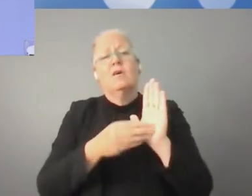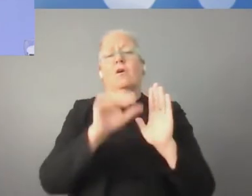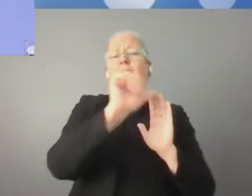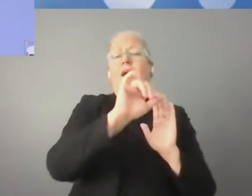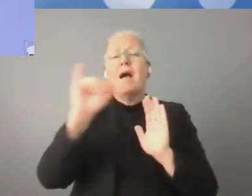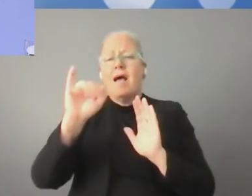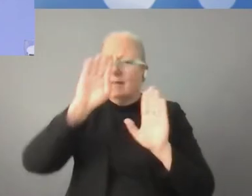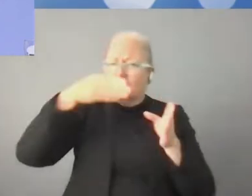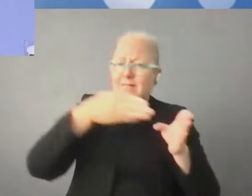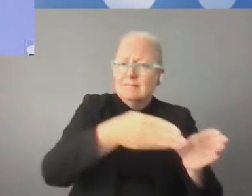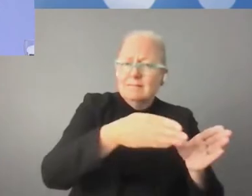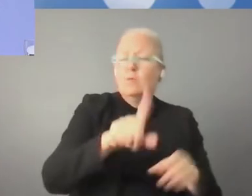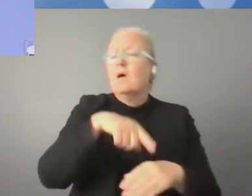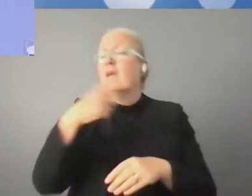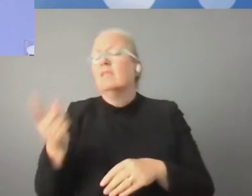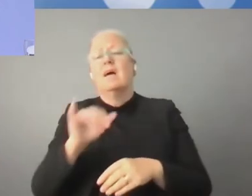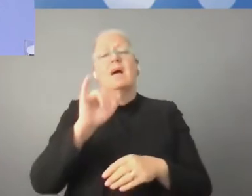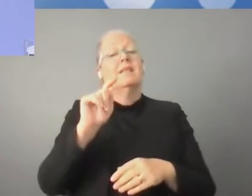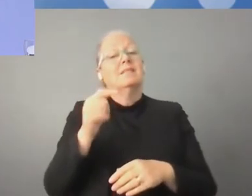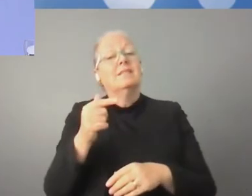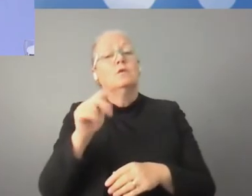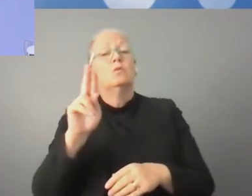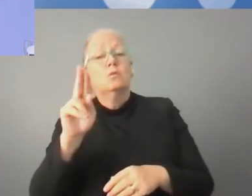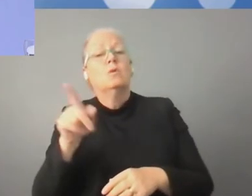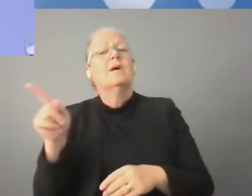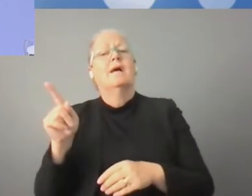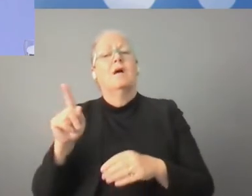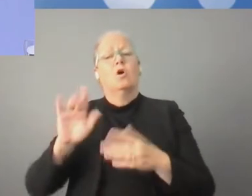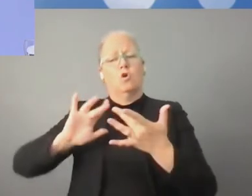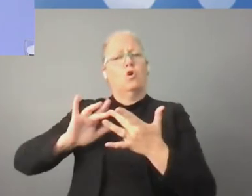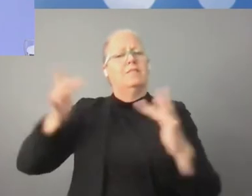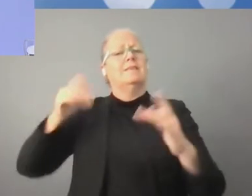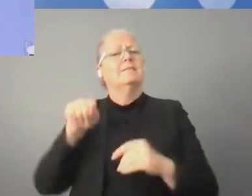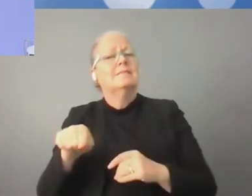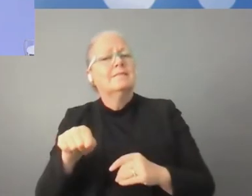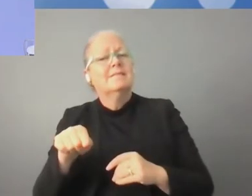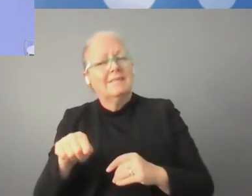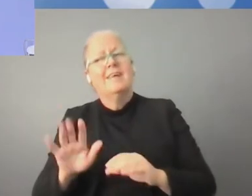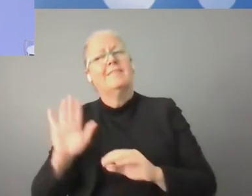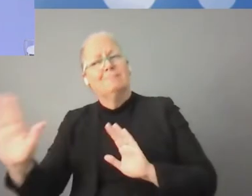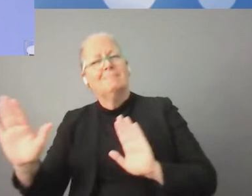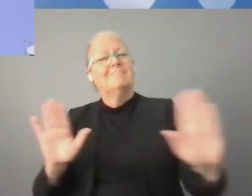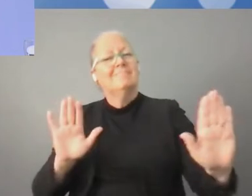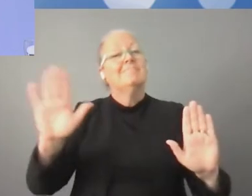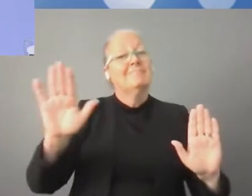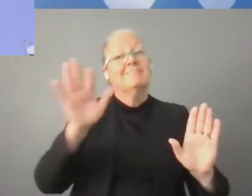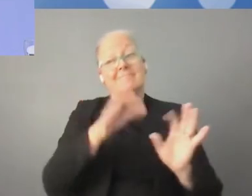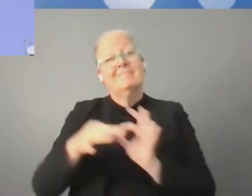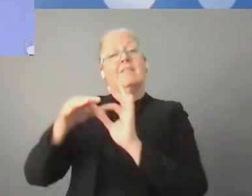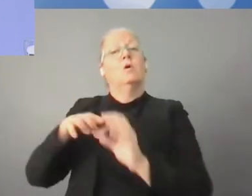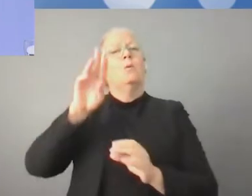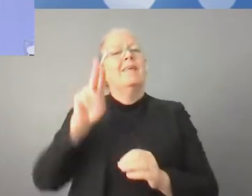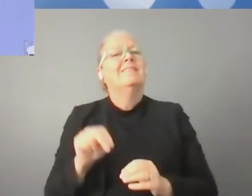pod regulacje w obszarze na przykład sztucznej inteligencji, czy na przykład